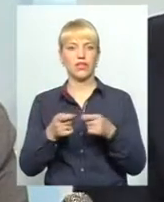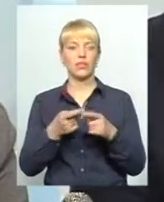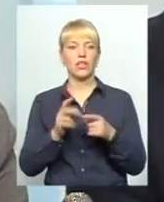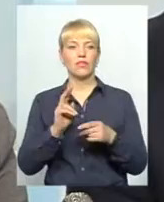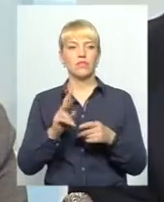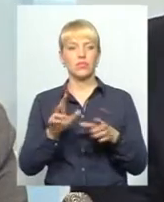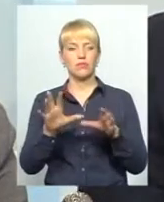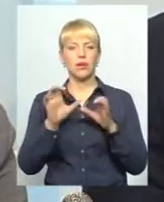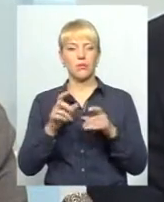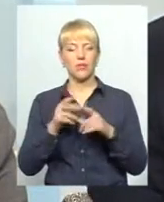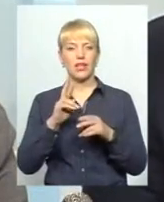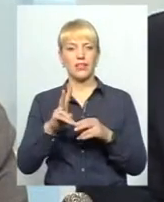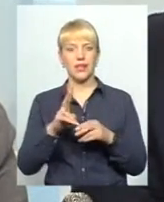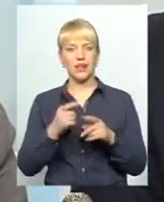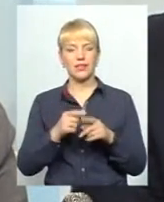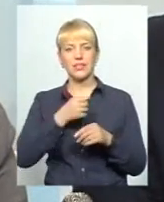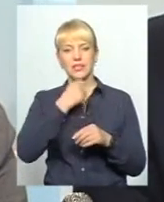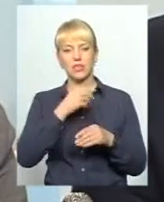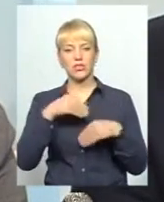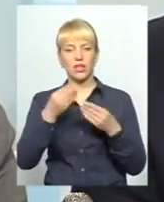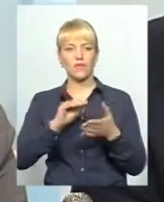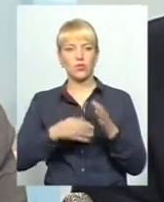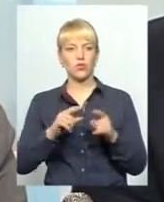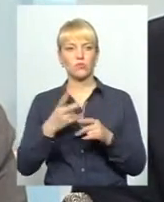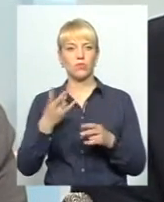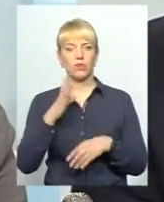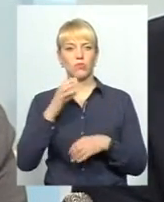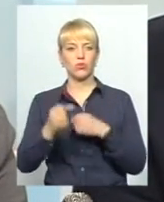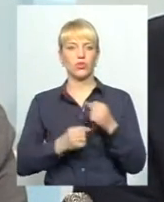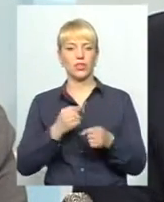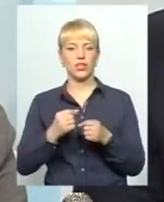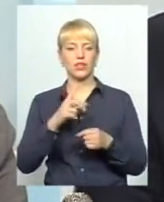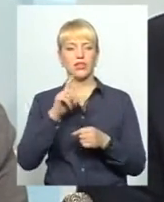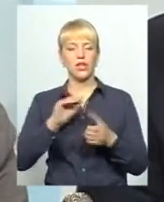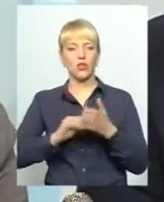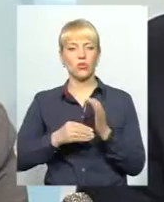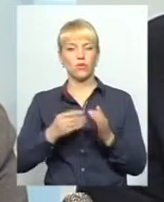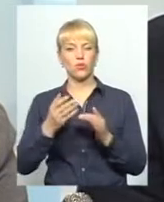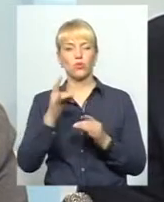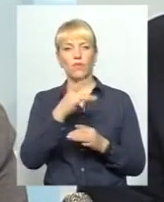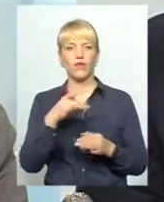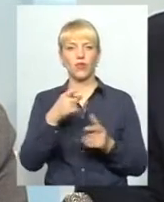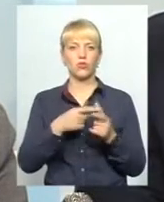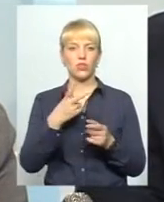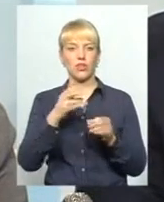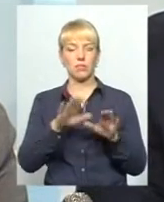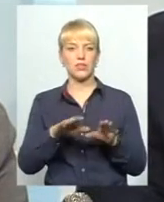староста видав довідку. Які ці довідки? Чому треба виїхати за довідкою про субсидію в район, чому її дали на місцях?